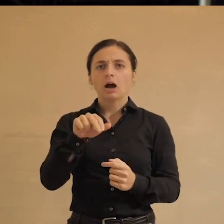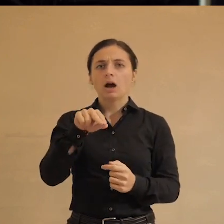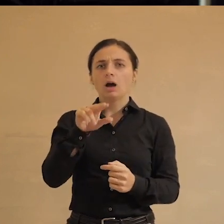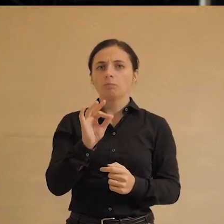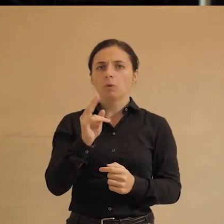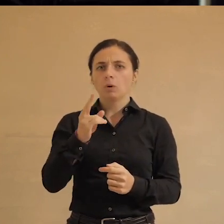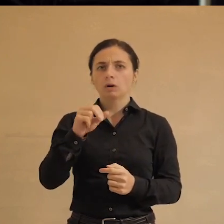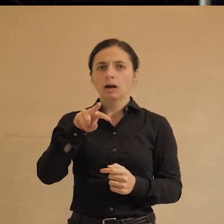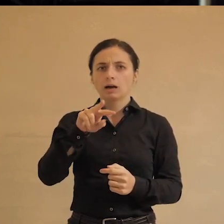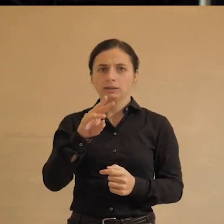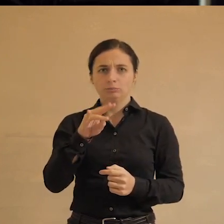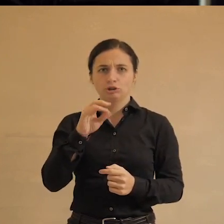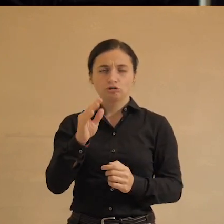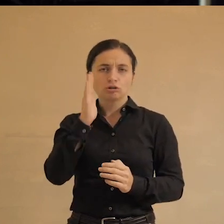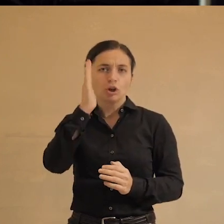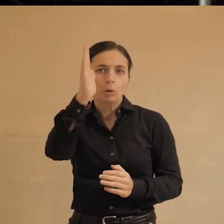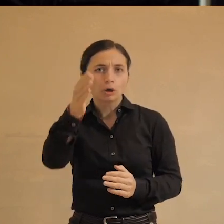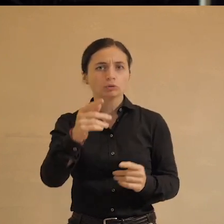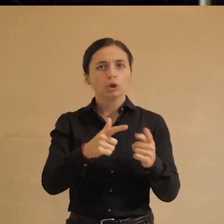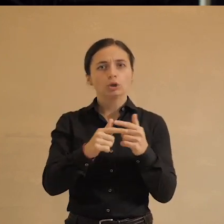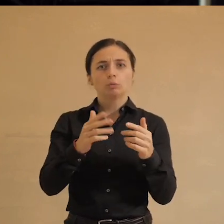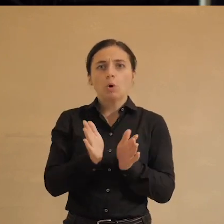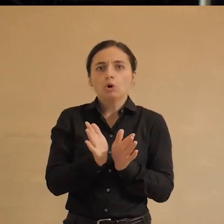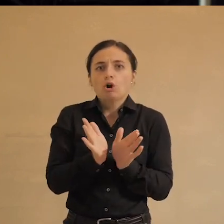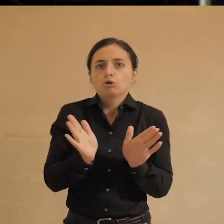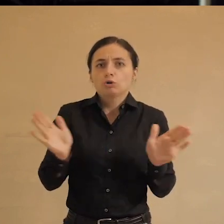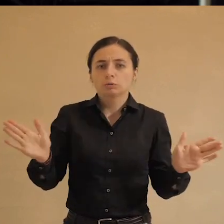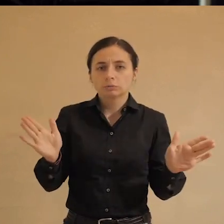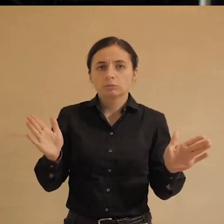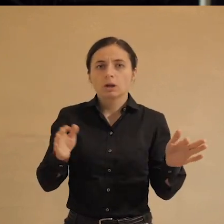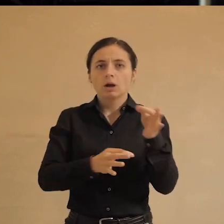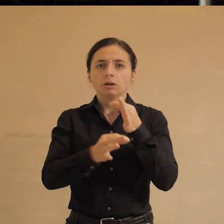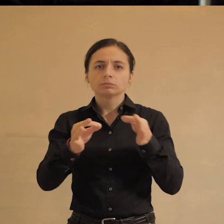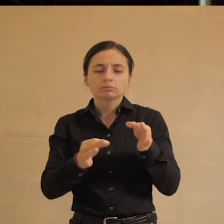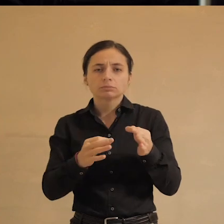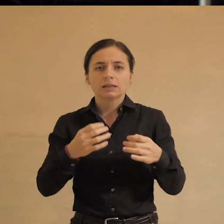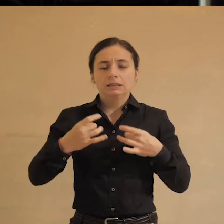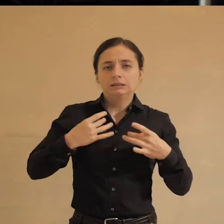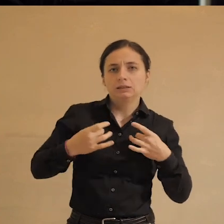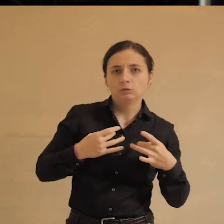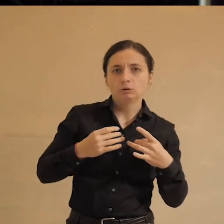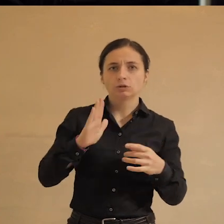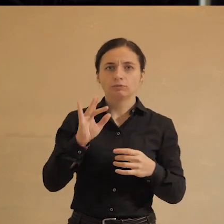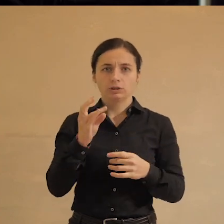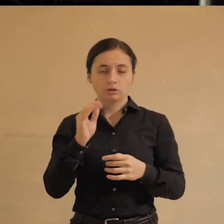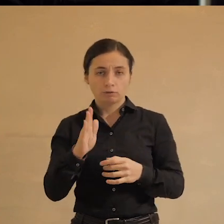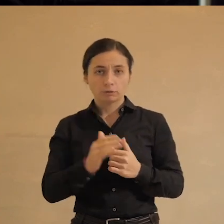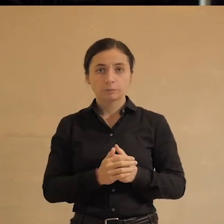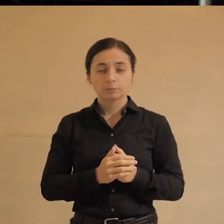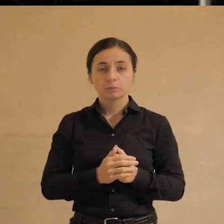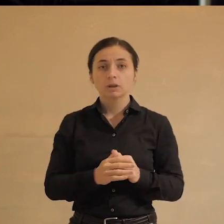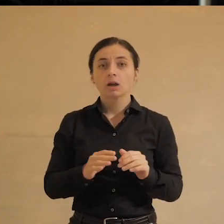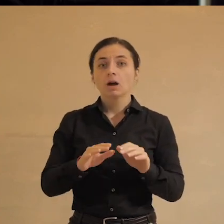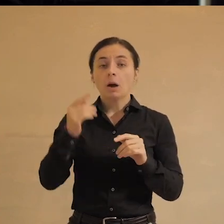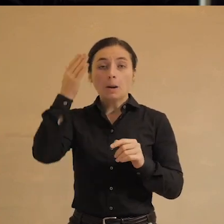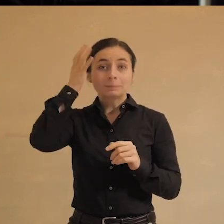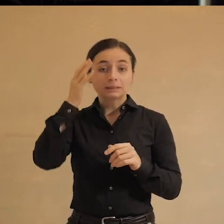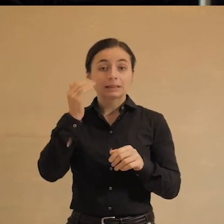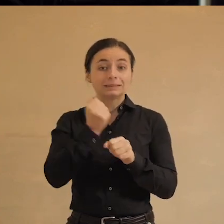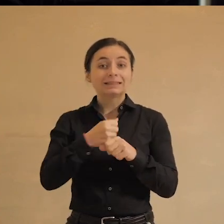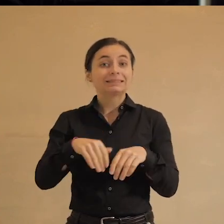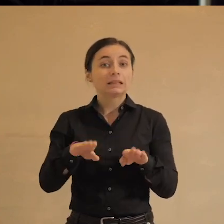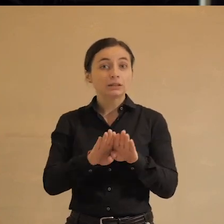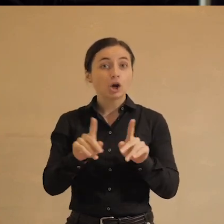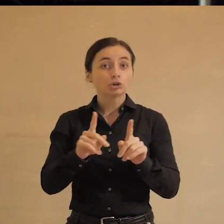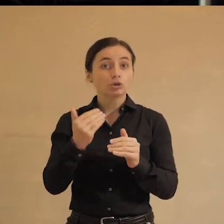прогнозов или вообще в более широком смысле дискурсу угроз и вызовов. Поскольку психика наша устроена таким